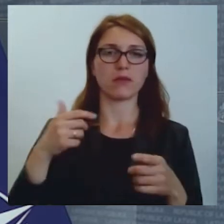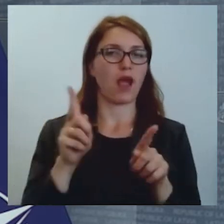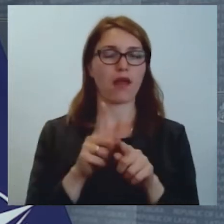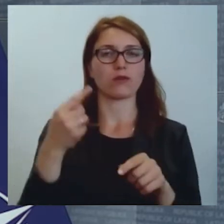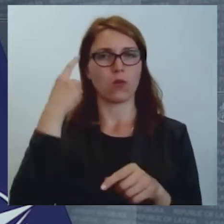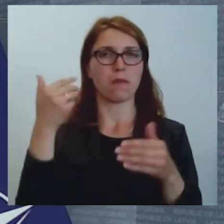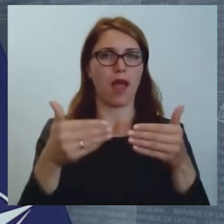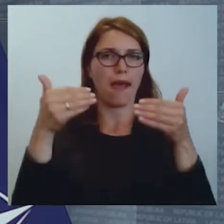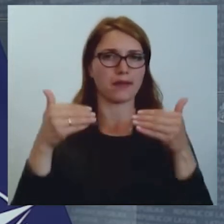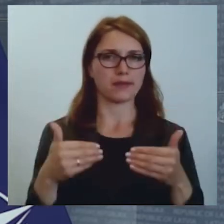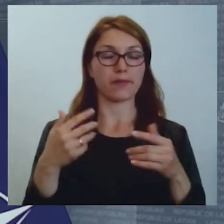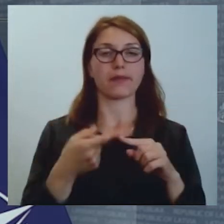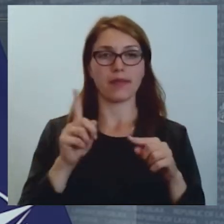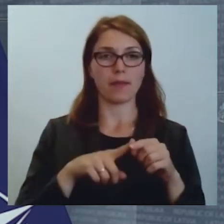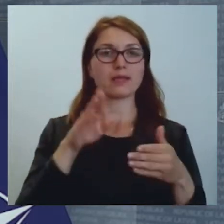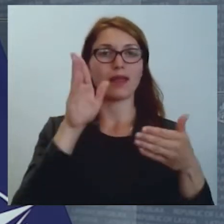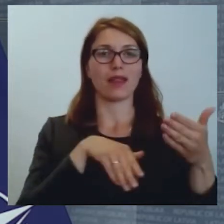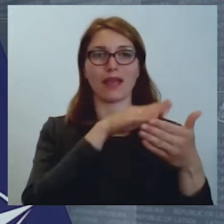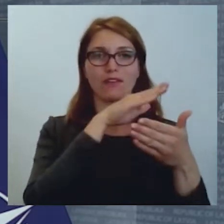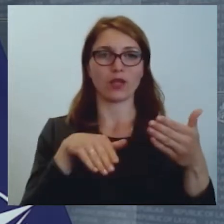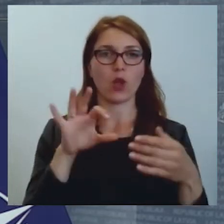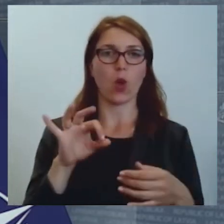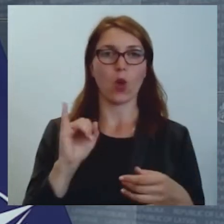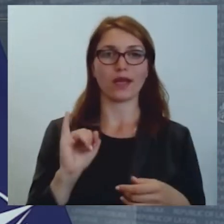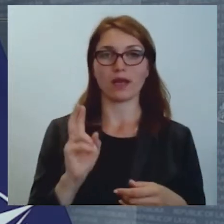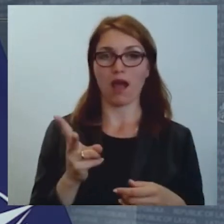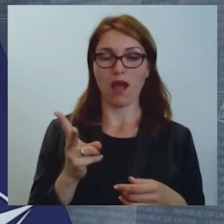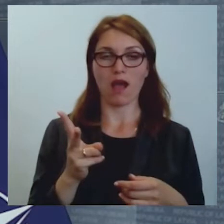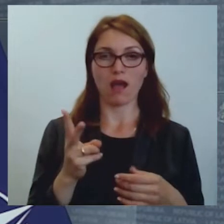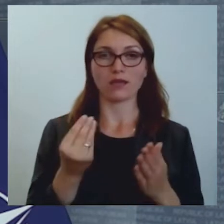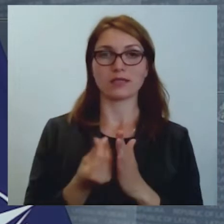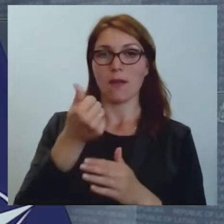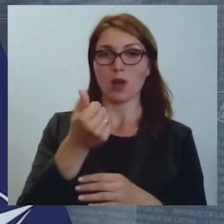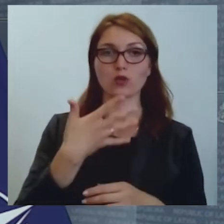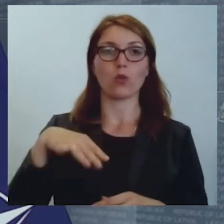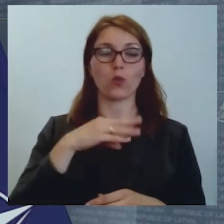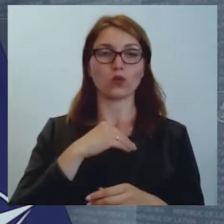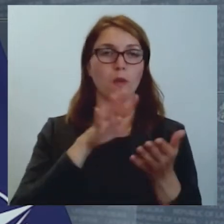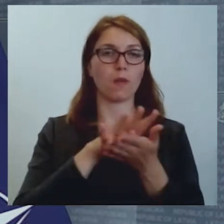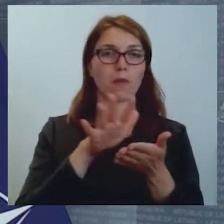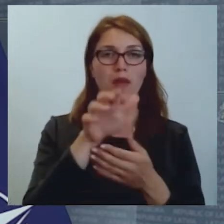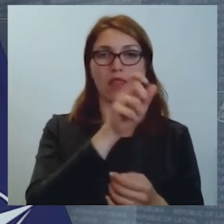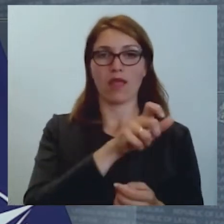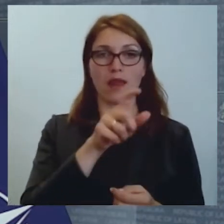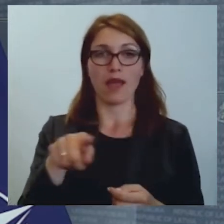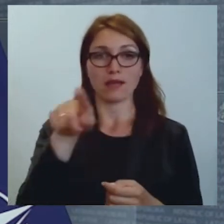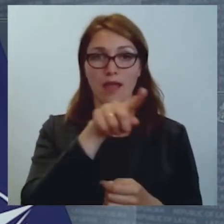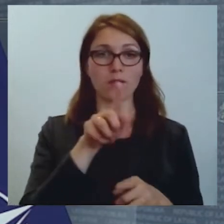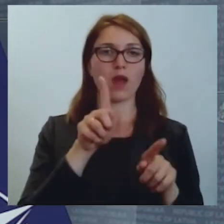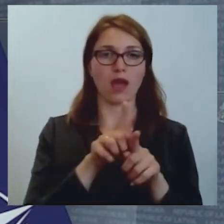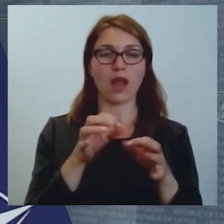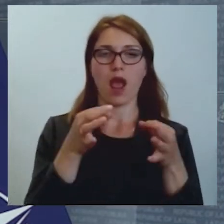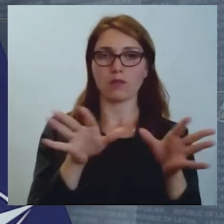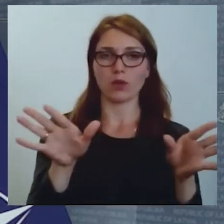arī likvidējot OIK samaksu mūsu patērētājiem un tiekot vaļā